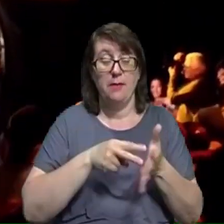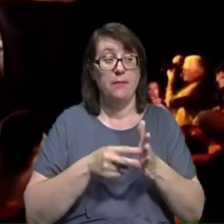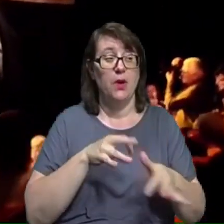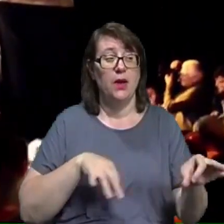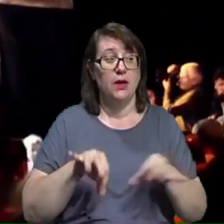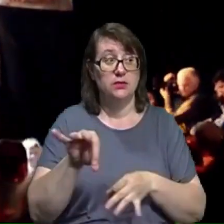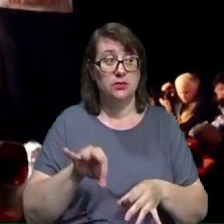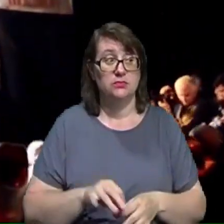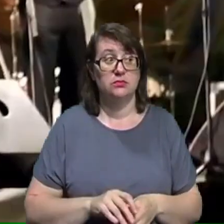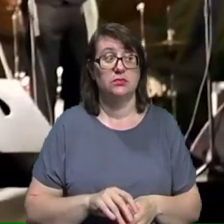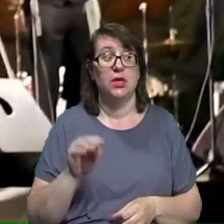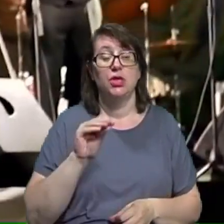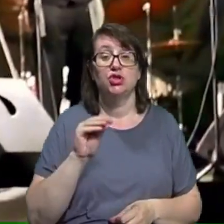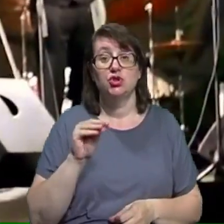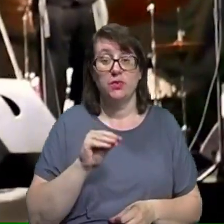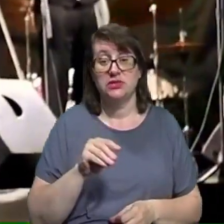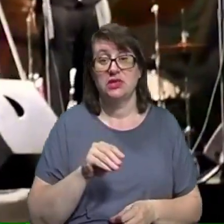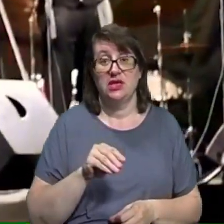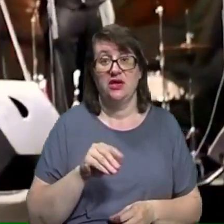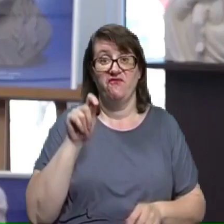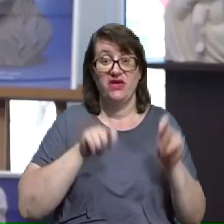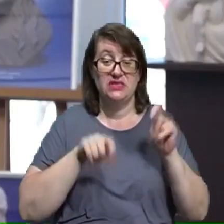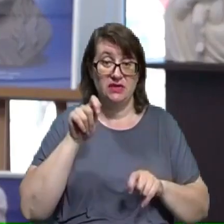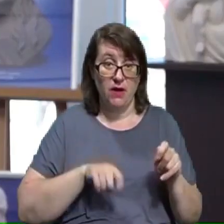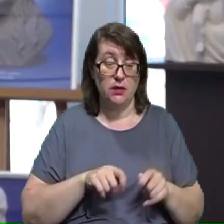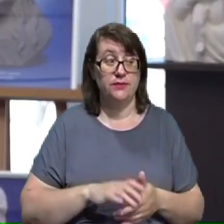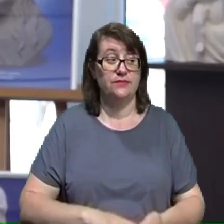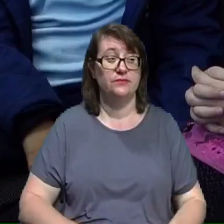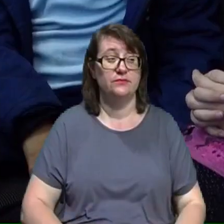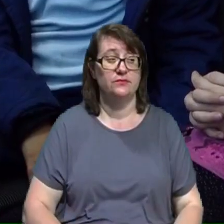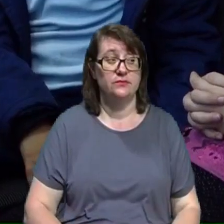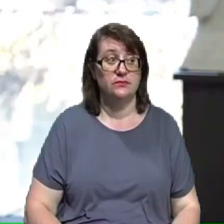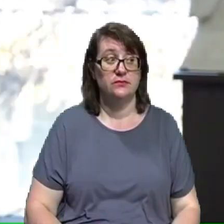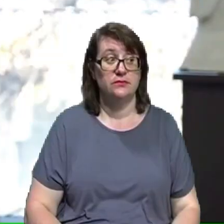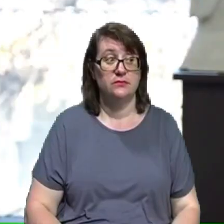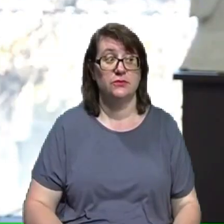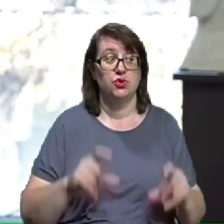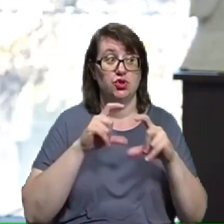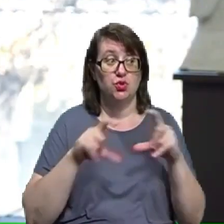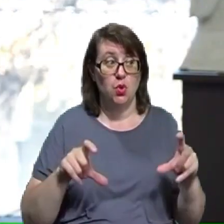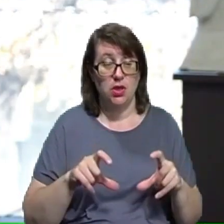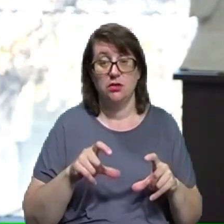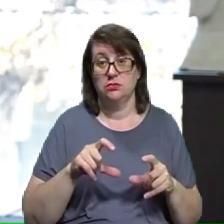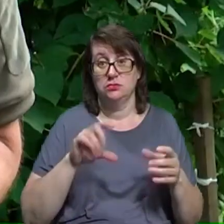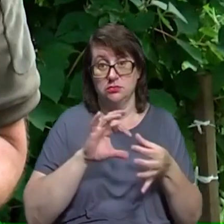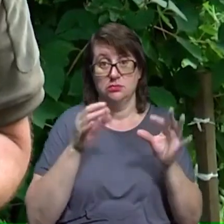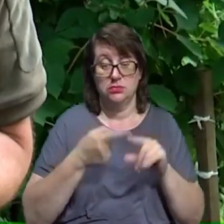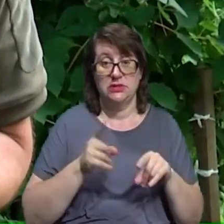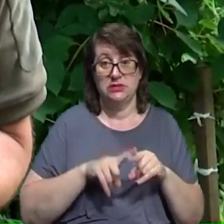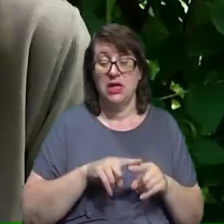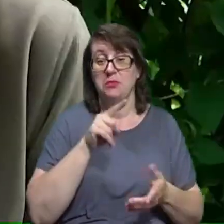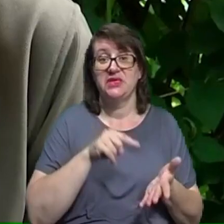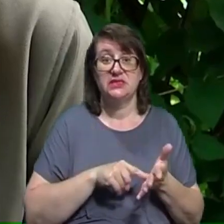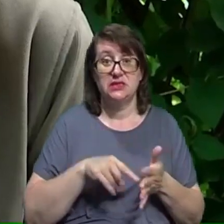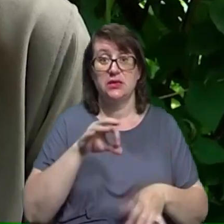-фестиваль «Джазомер», книжковий форум «Дієслово» – це основні міські проєкти. Чотири роки